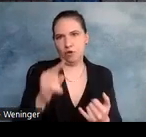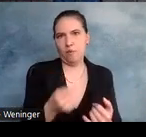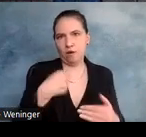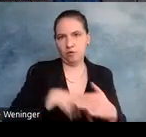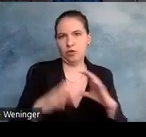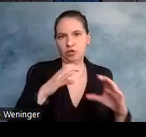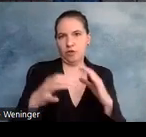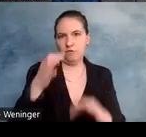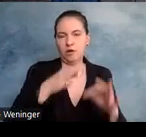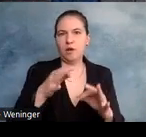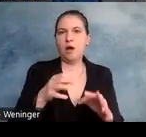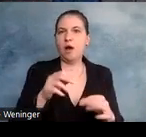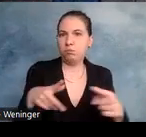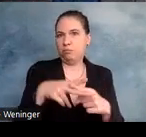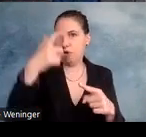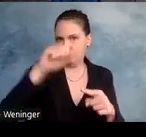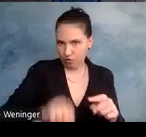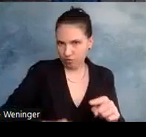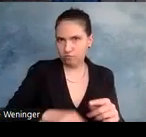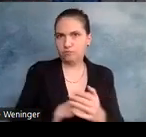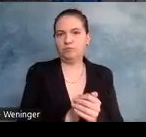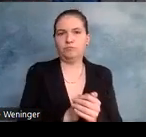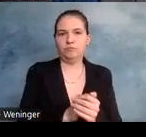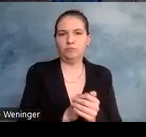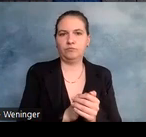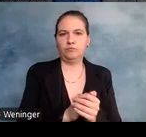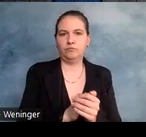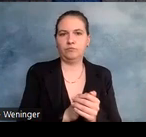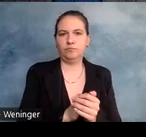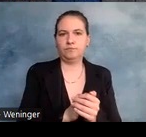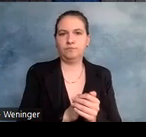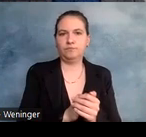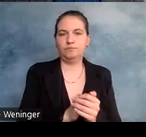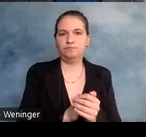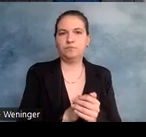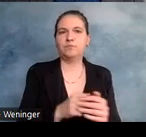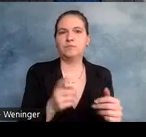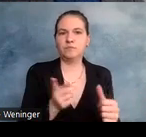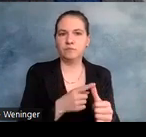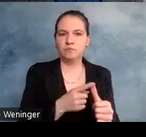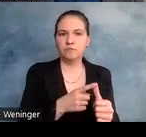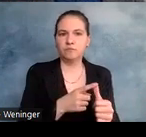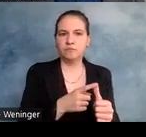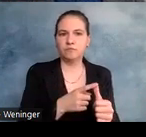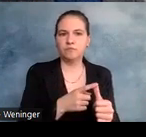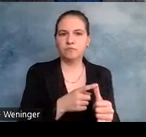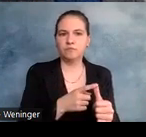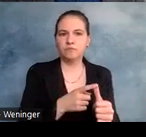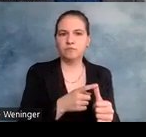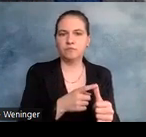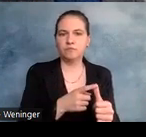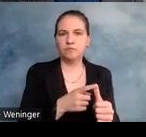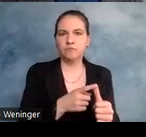Auch gleich zwischen rein, wenn ihr wollt und wir werden das dann an der richtigen Stelle einordnen. Zunächst mal werde ich euch was erzählen über